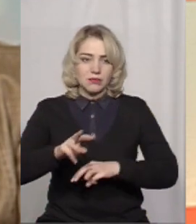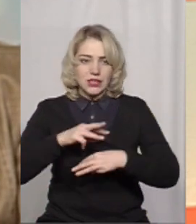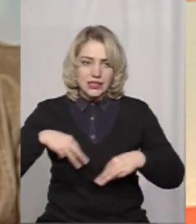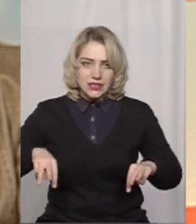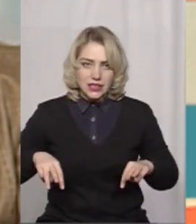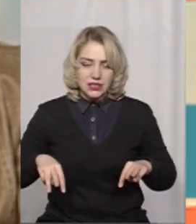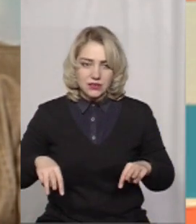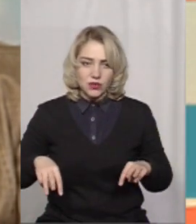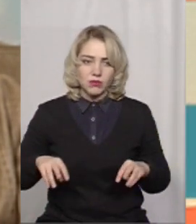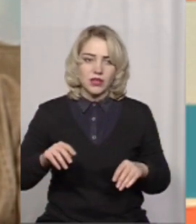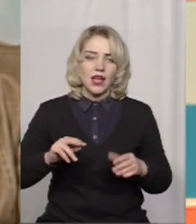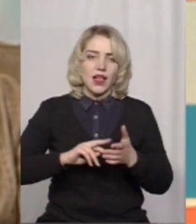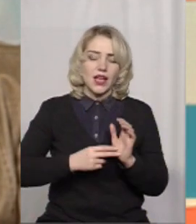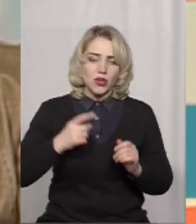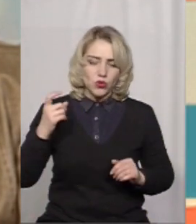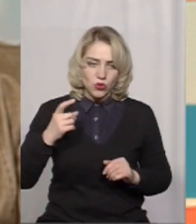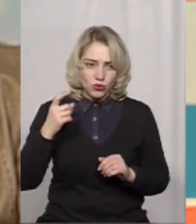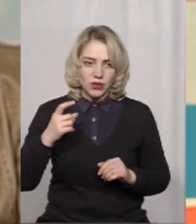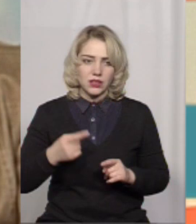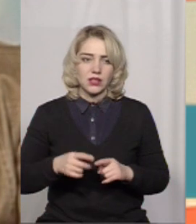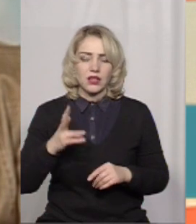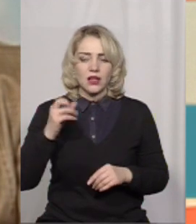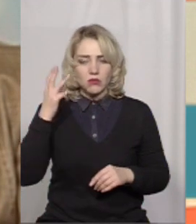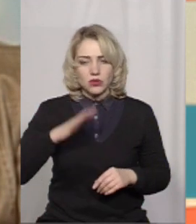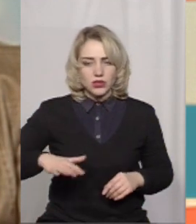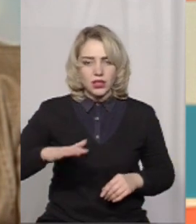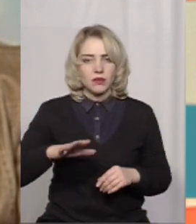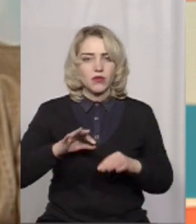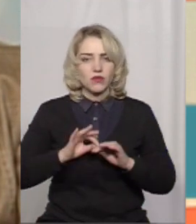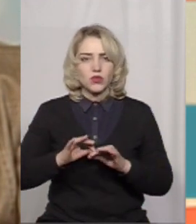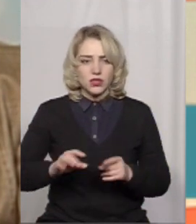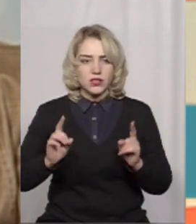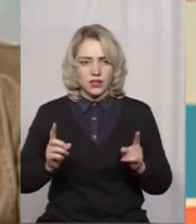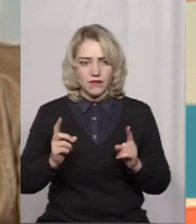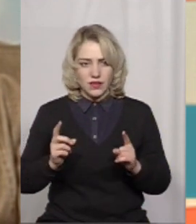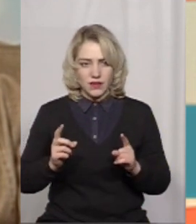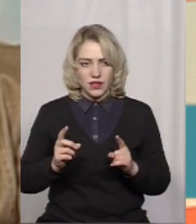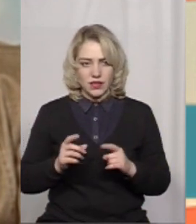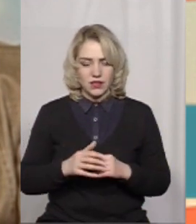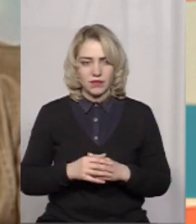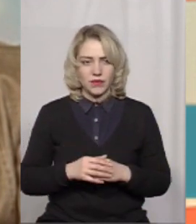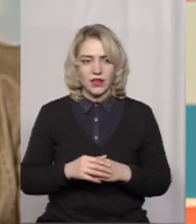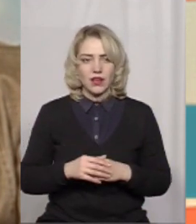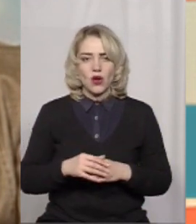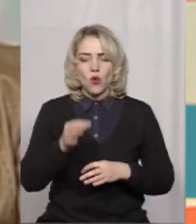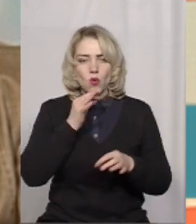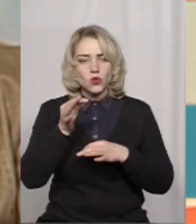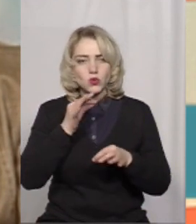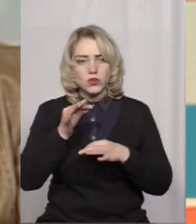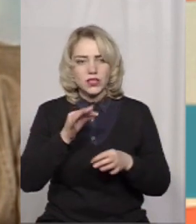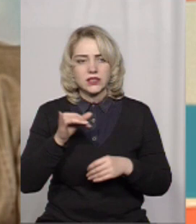Міністерстві економіки та торгівлі проводилося велика серія круглих столів, серія консультацій.